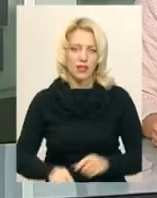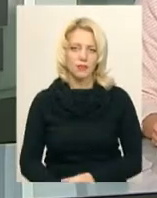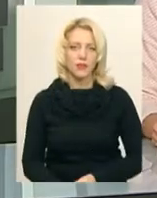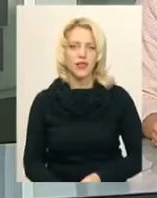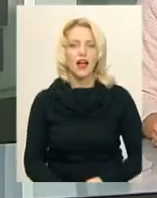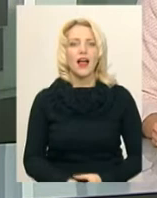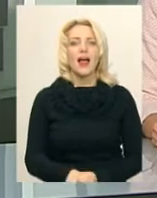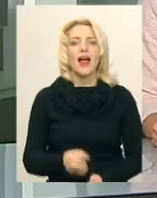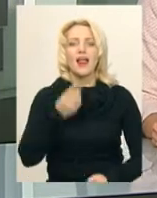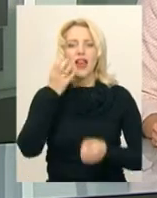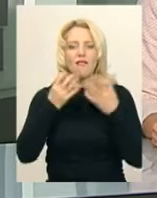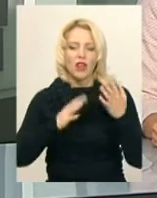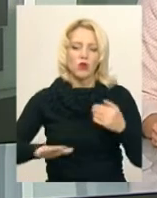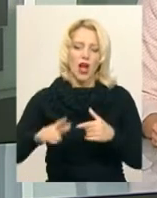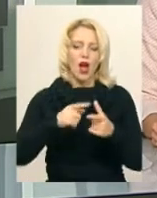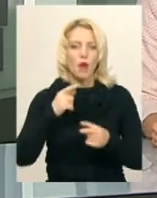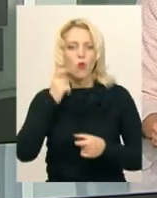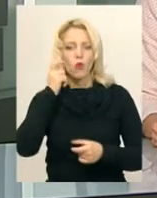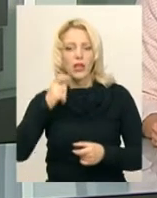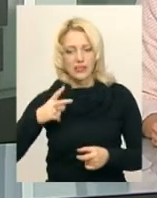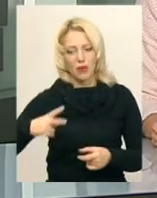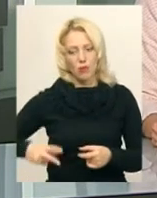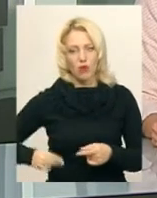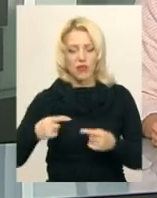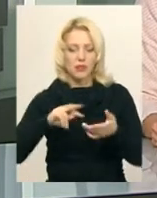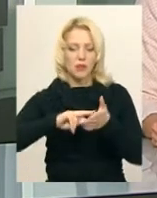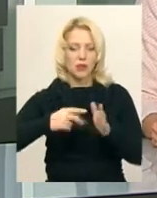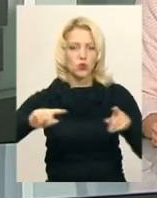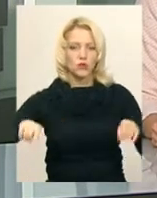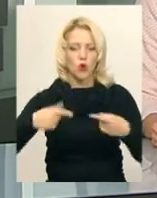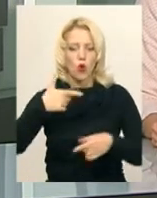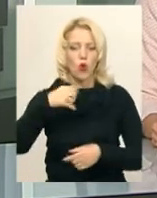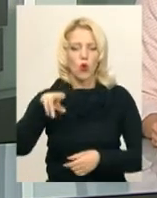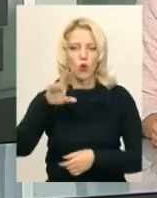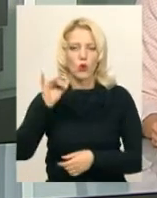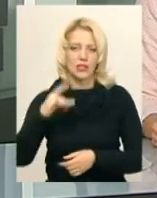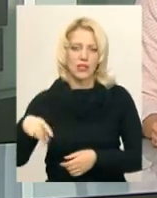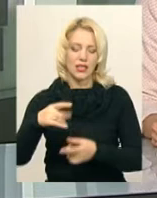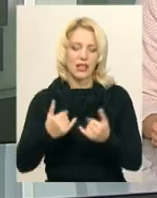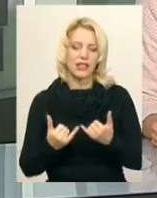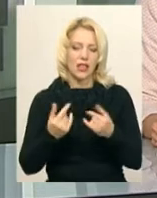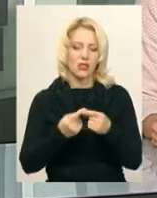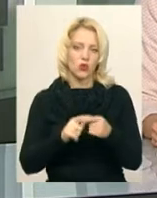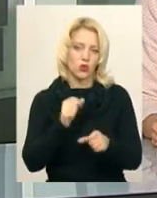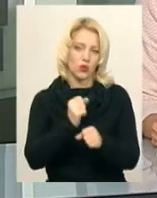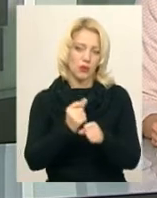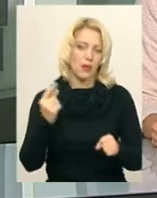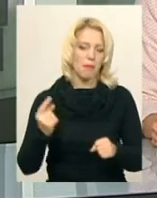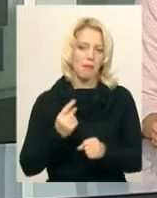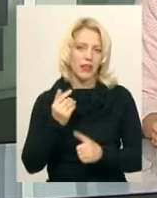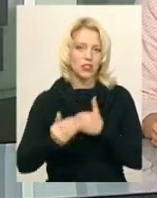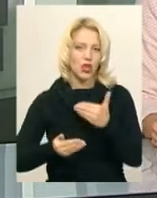Лавандовий край або український прованс планують створити у Городоцькому районі. І вже зробили для цього перші кроки. Підготували